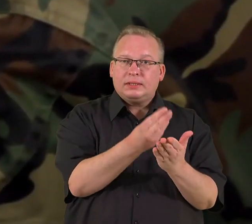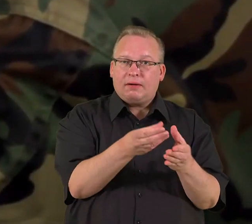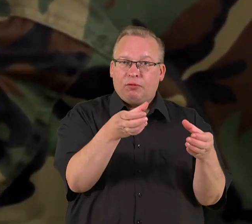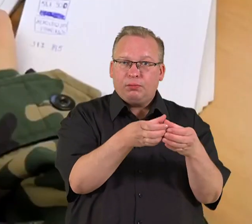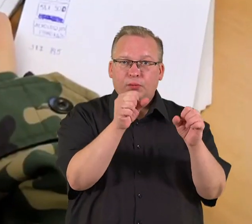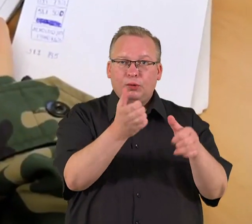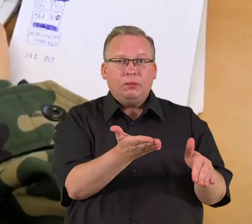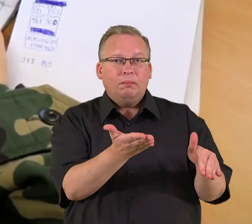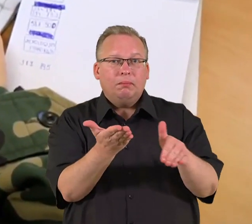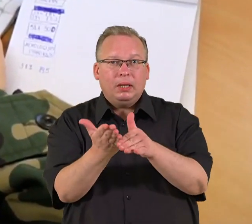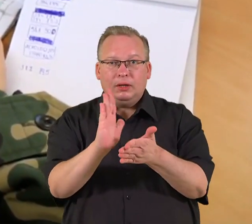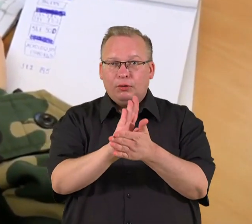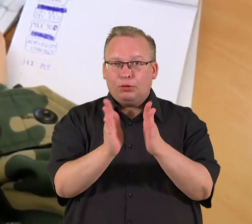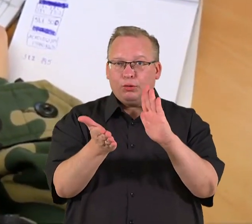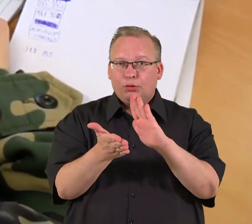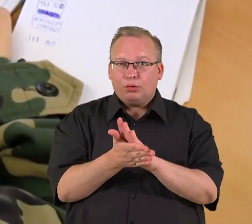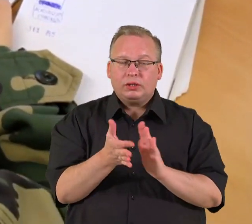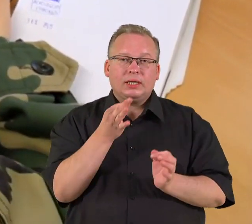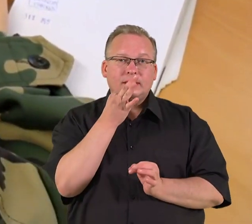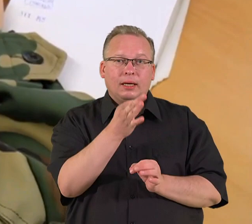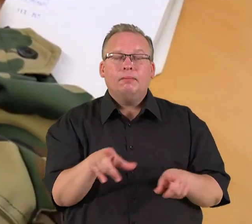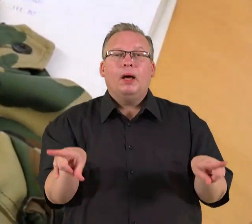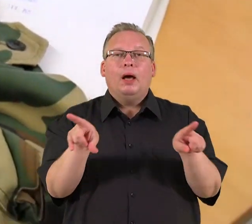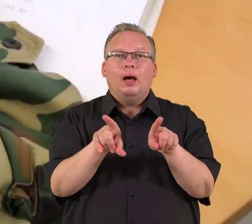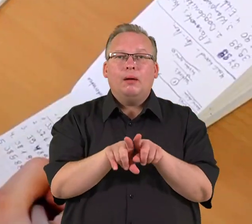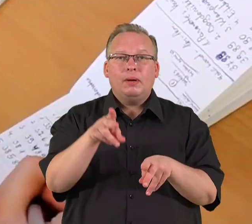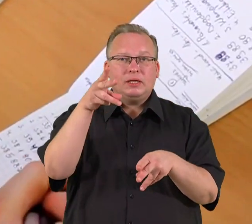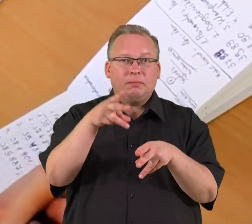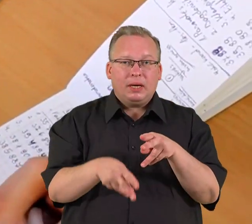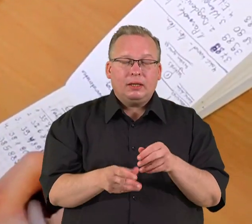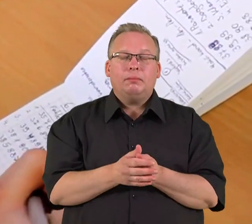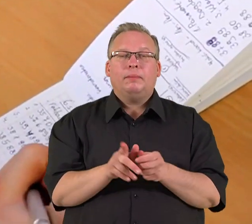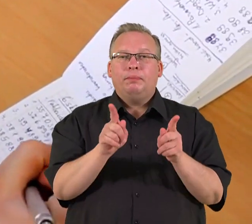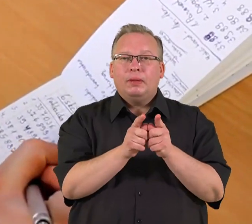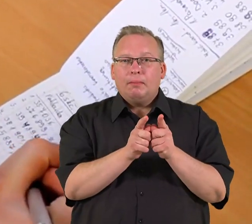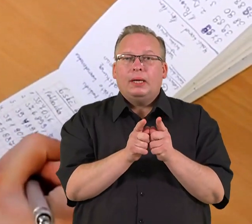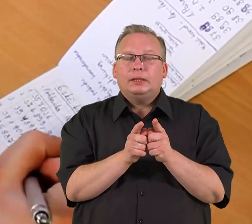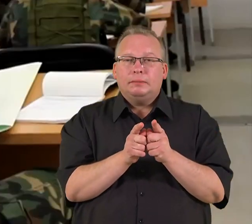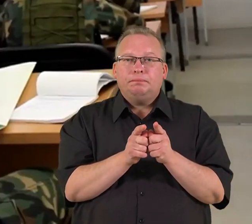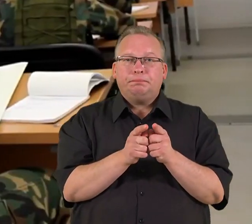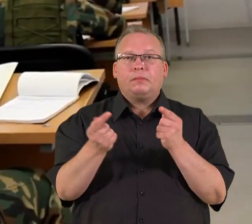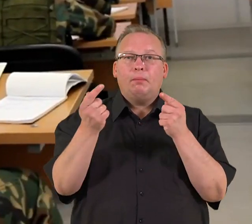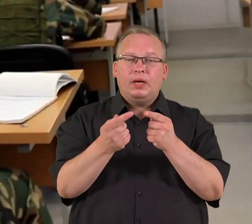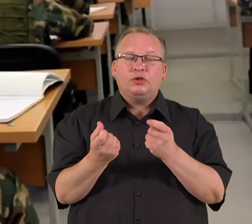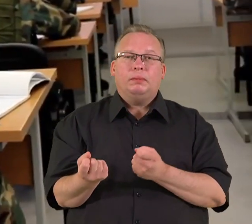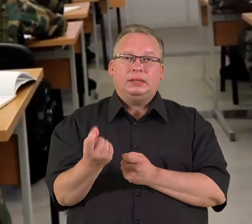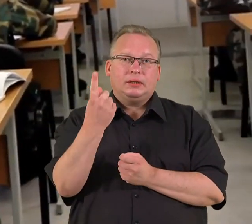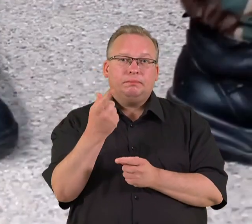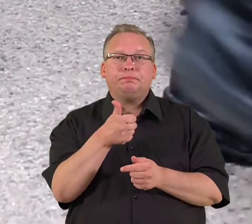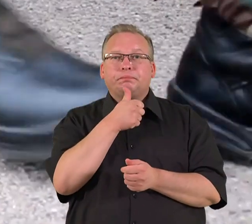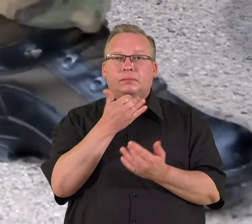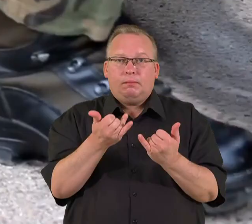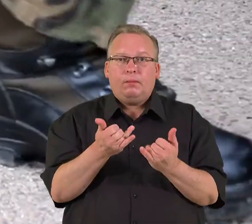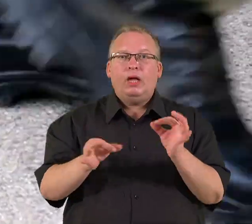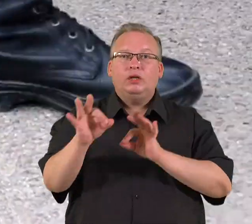kurie gali padėti, reiškia, ruošti, sakykime, taip, ten pikrus sprendimus kontramobilumo priemonės mūsų priešų atėjančiam. Nu, tai dabar jau yra kai kurie